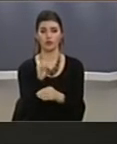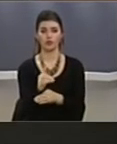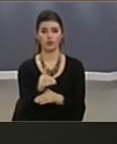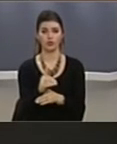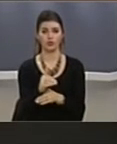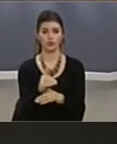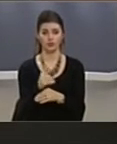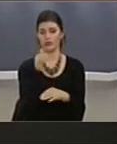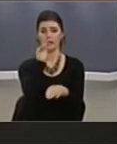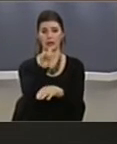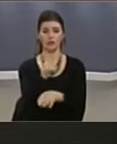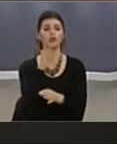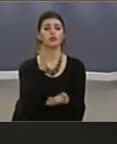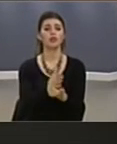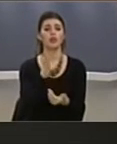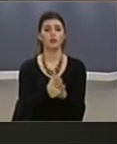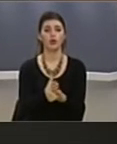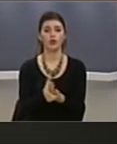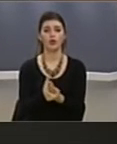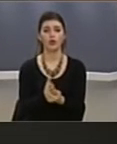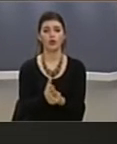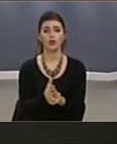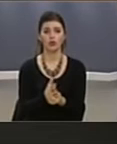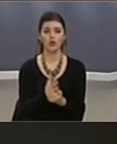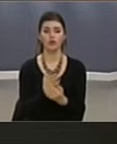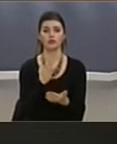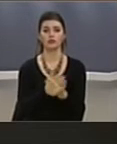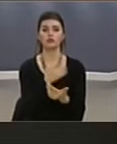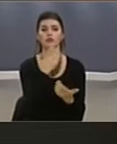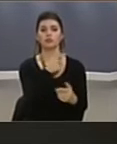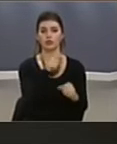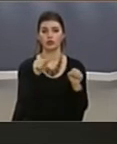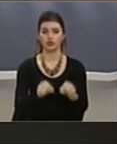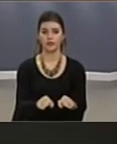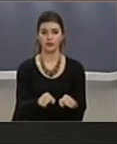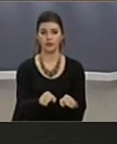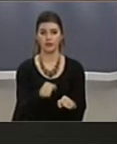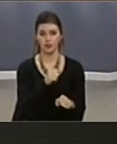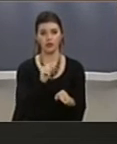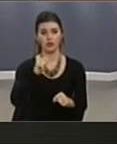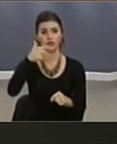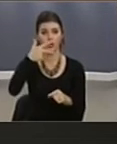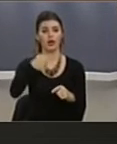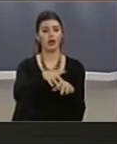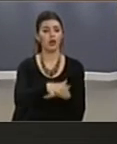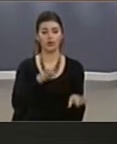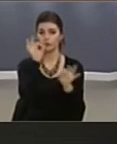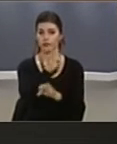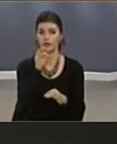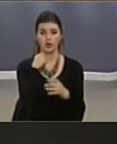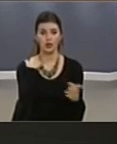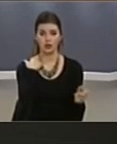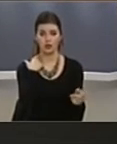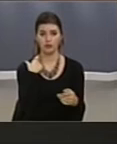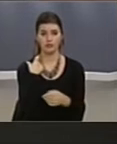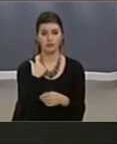Madje raportimi gjithë momë bëhej dhe bëhet për katin e tretë ndërtesës të qeveris, por jo edhe të kërgani me i lardë legislativ i cili edhe